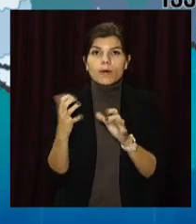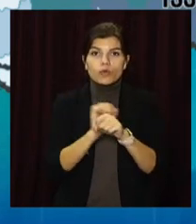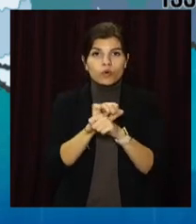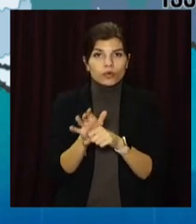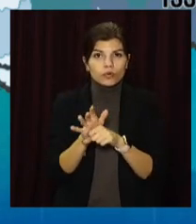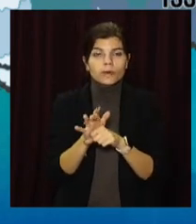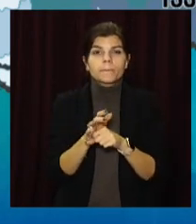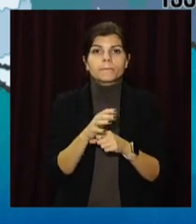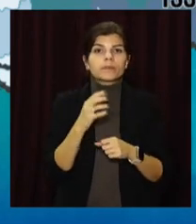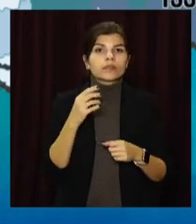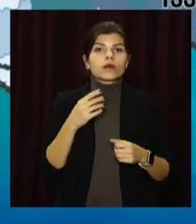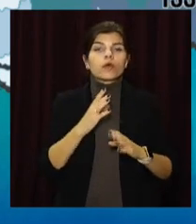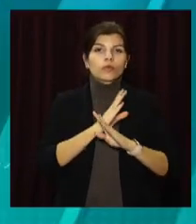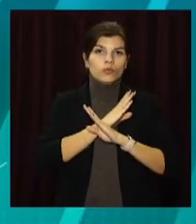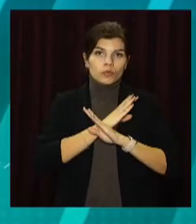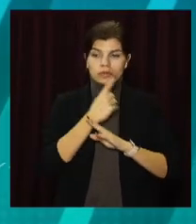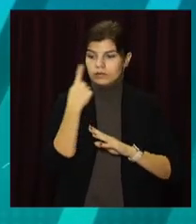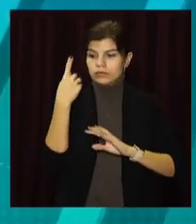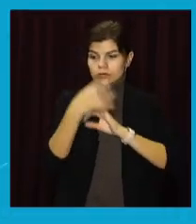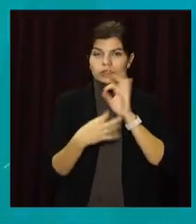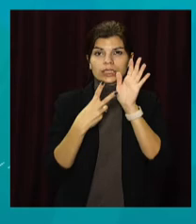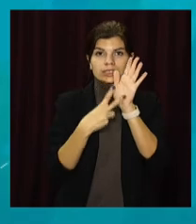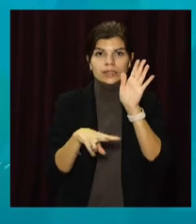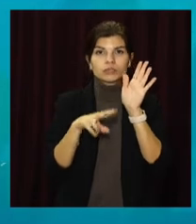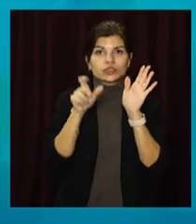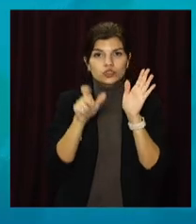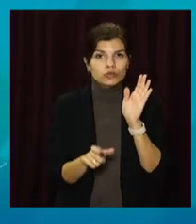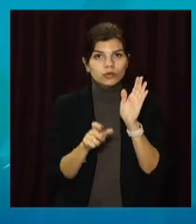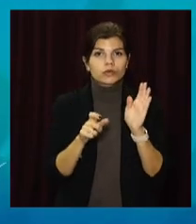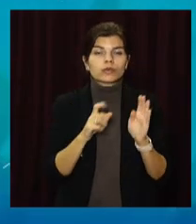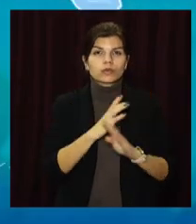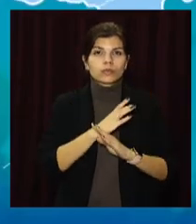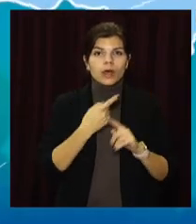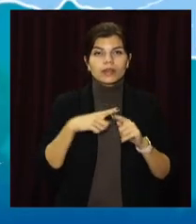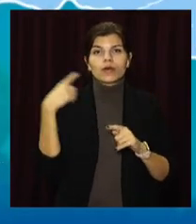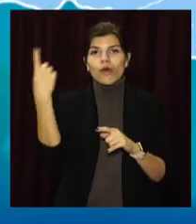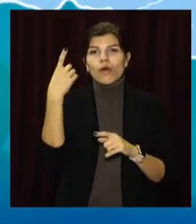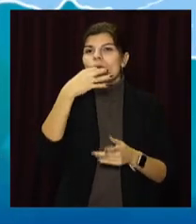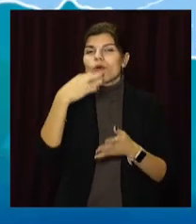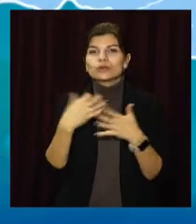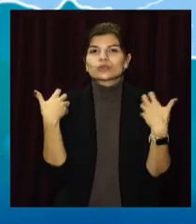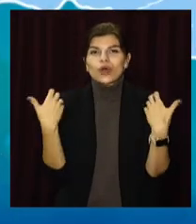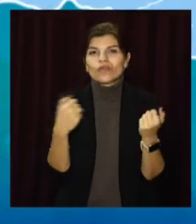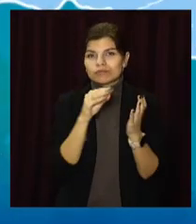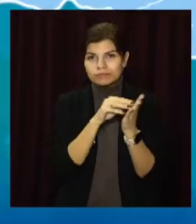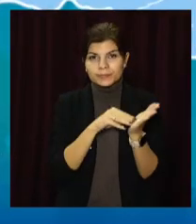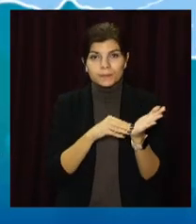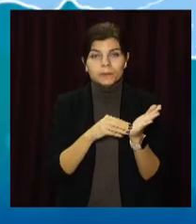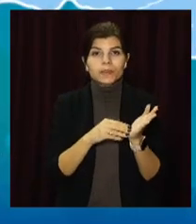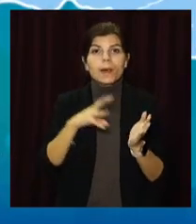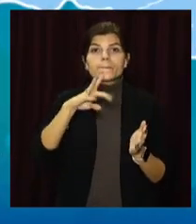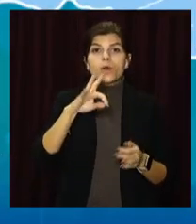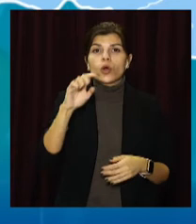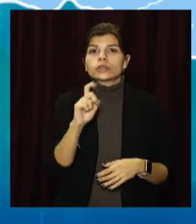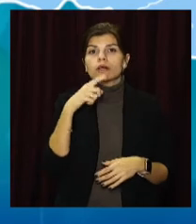корони. Не пережили хворобу минулої доби 70 людей, повідомляють в обласному департаменті охорони здоров'я. У МОЗ